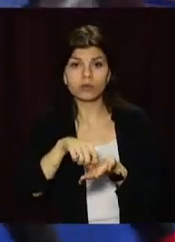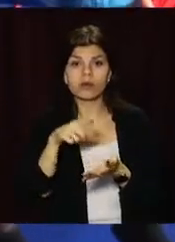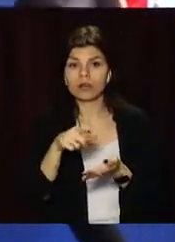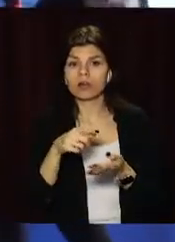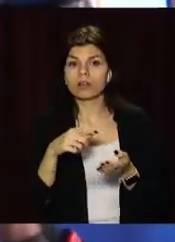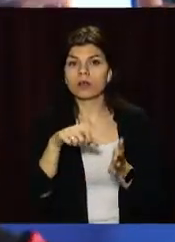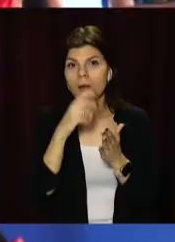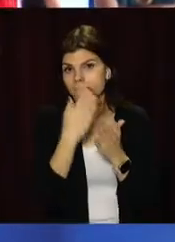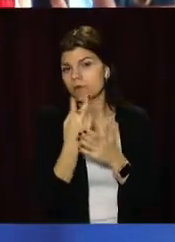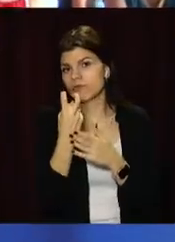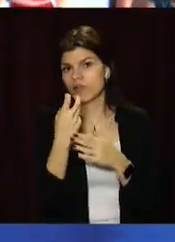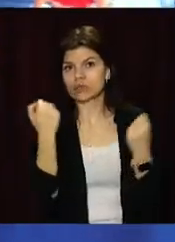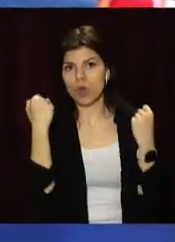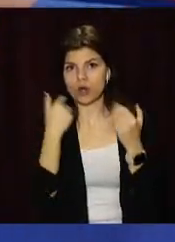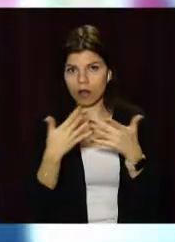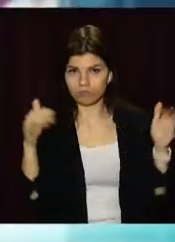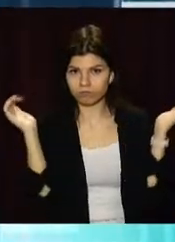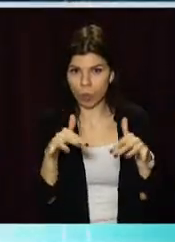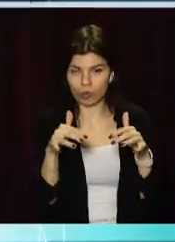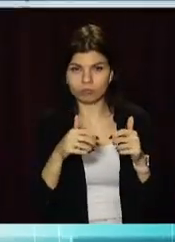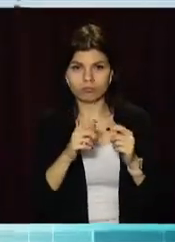понад дві сотні спортсменів.